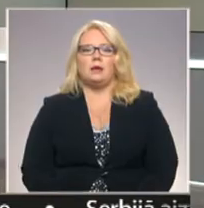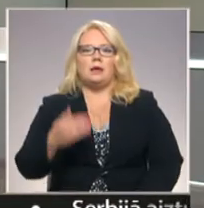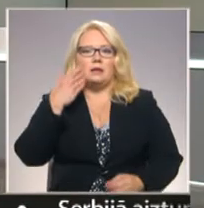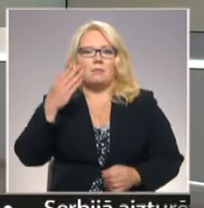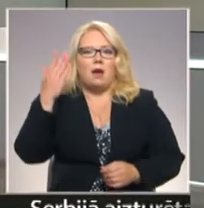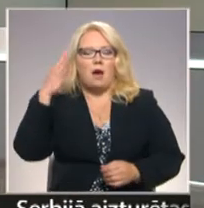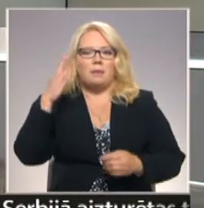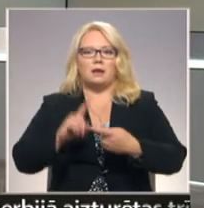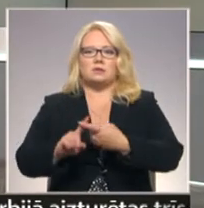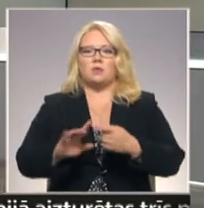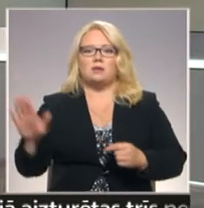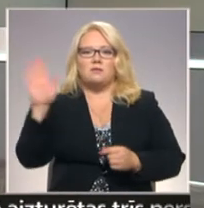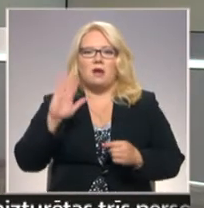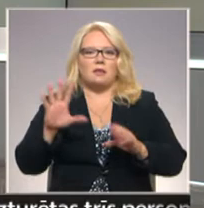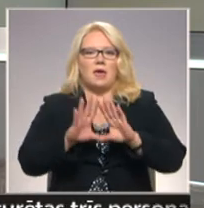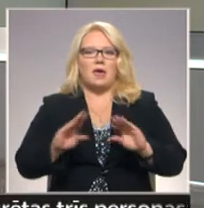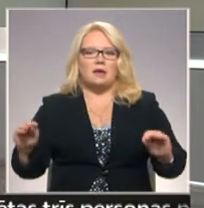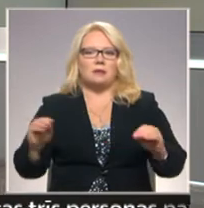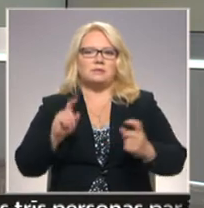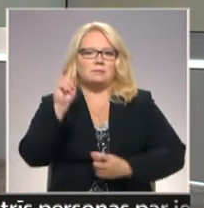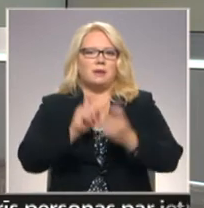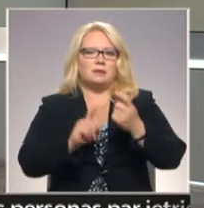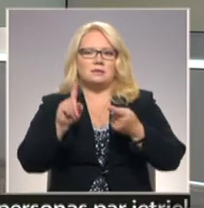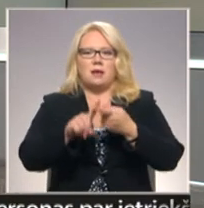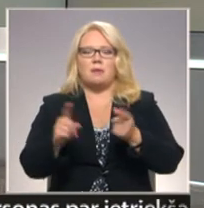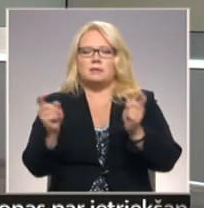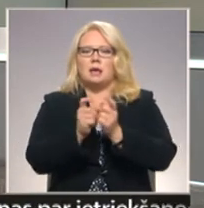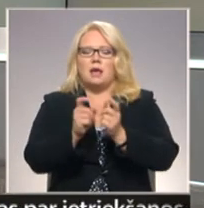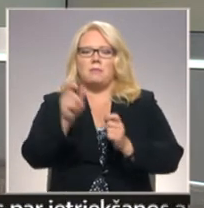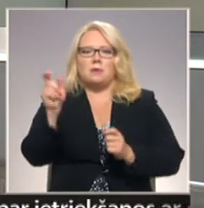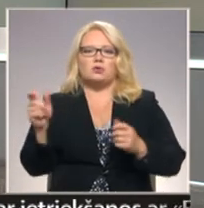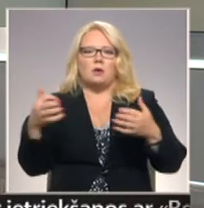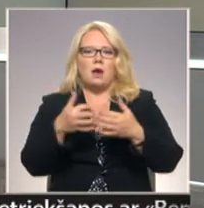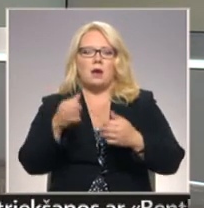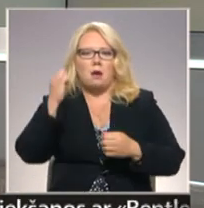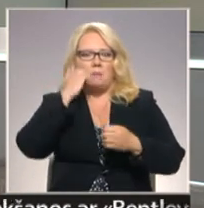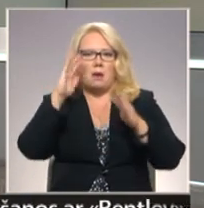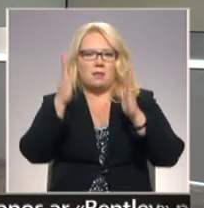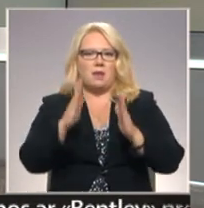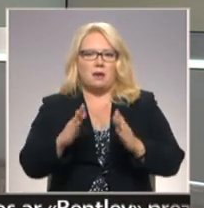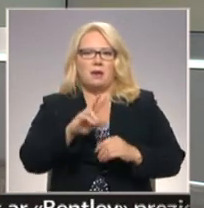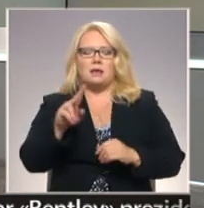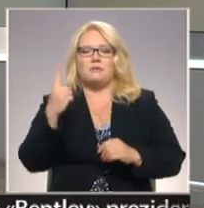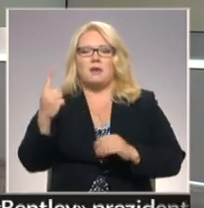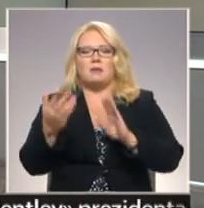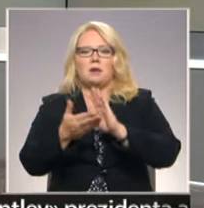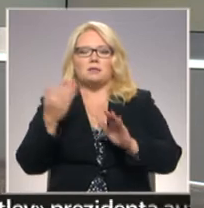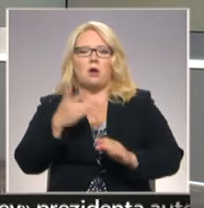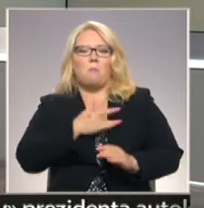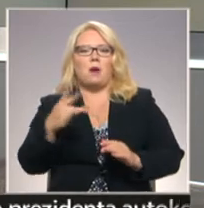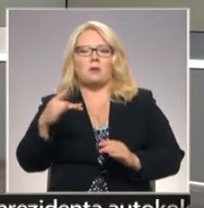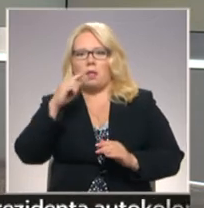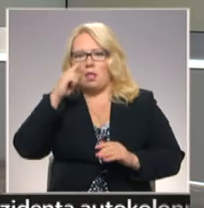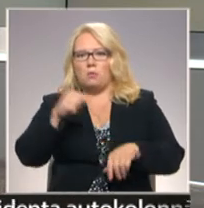Tikmēr Amerikas Savienūtajās valstīs nerimsta spriedze saistībā ar strīdīgajiem pilsoņu kara pieminekļiem. Kas vieniem izsauc